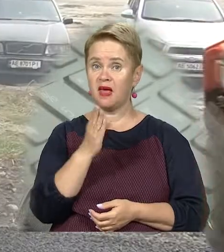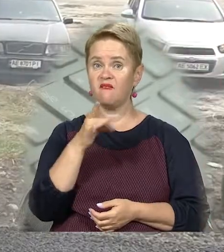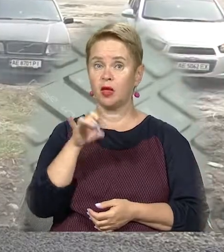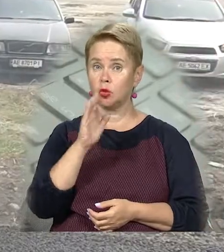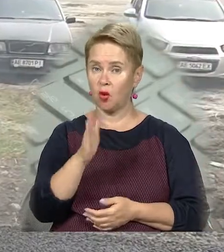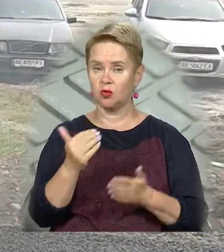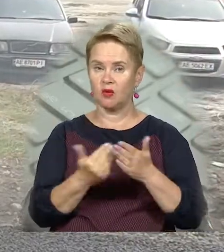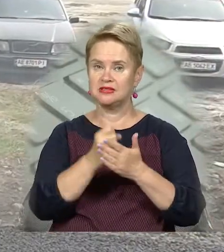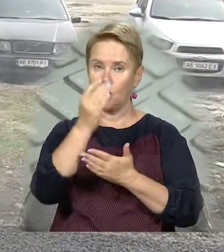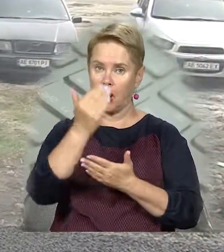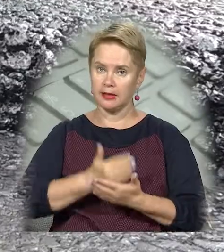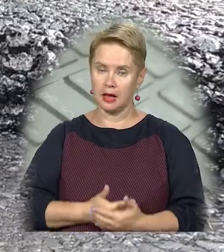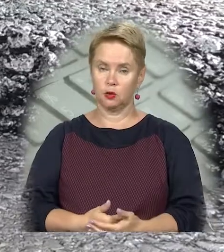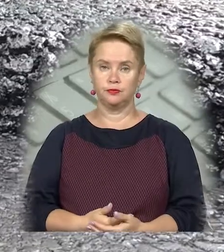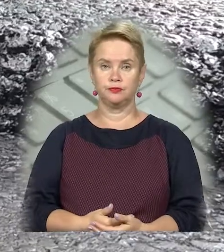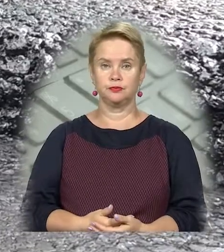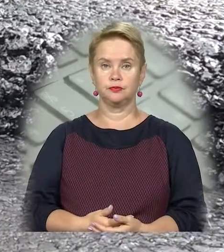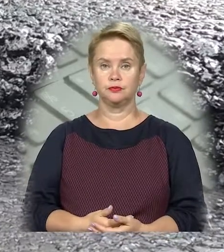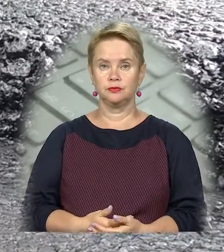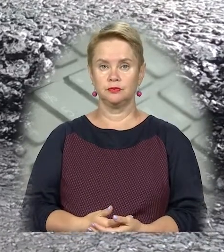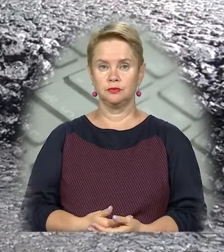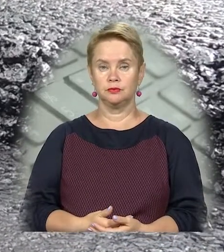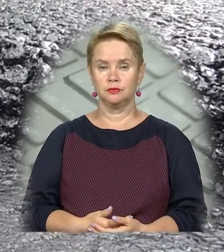Дмитро Вєтров. Новини 11 каналу.